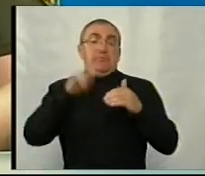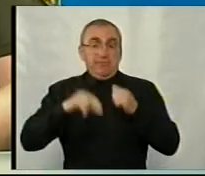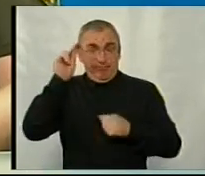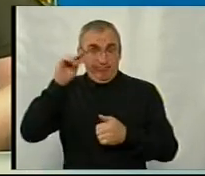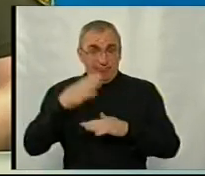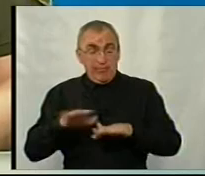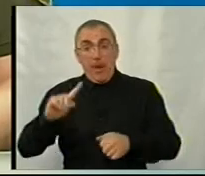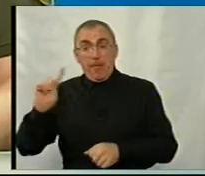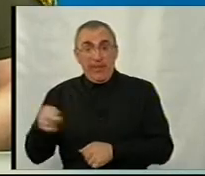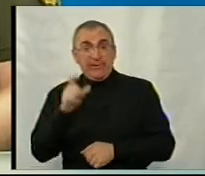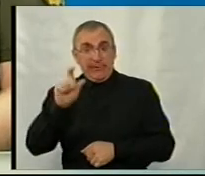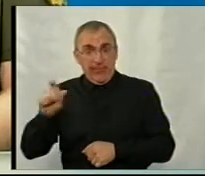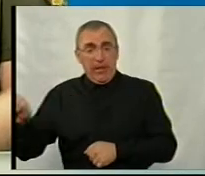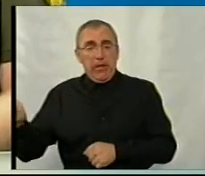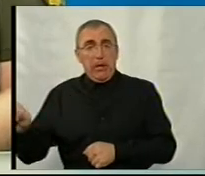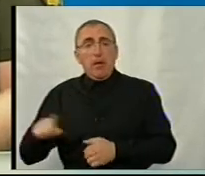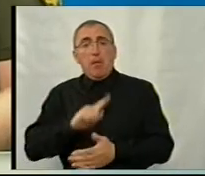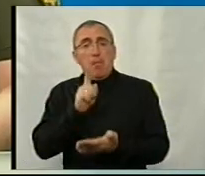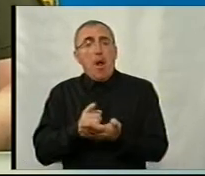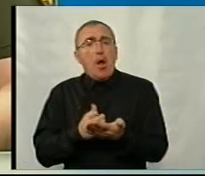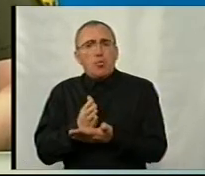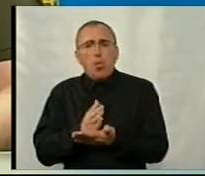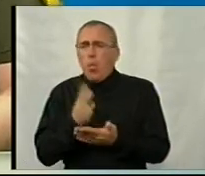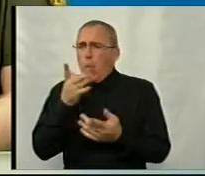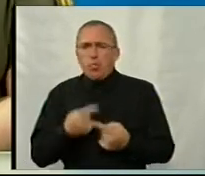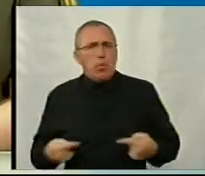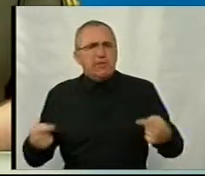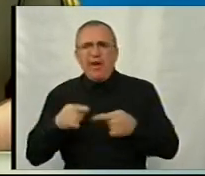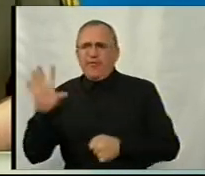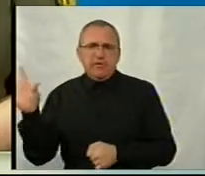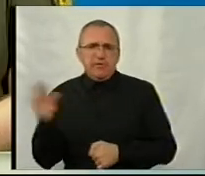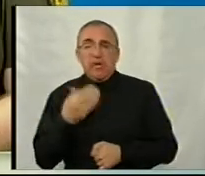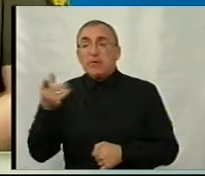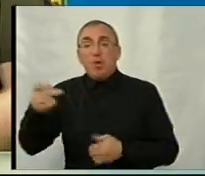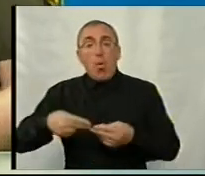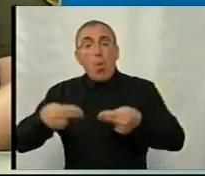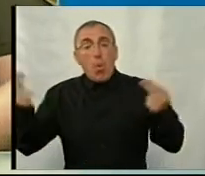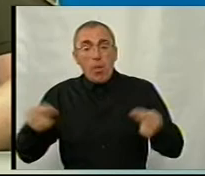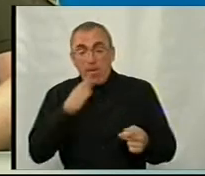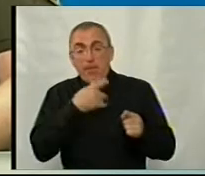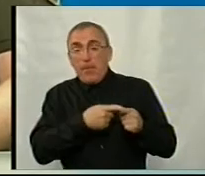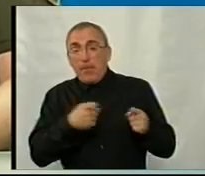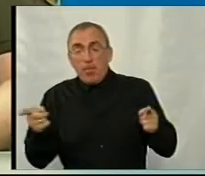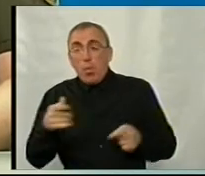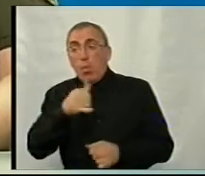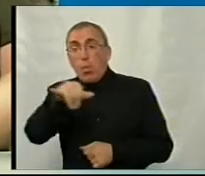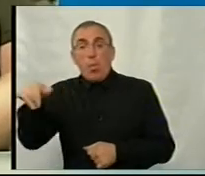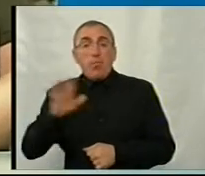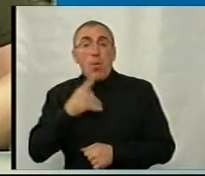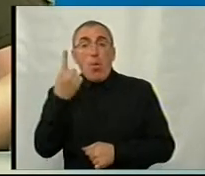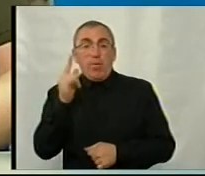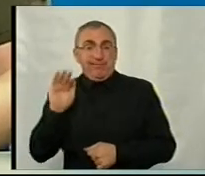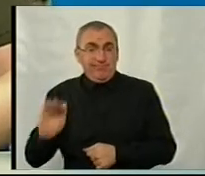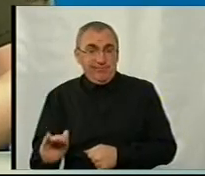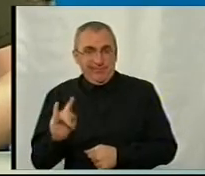призовники мають служити однозначно всі. Якщо вони одружилися за цей період, і в них була одна дитина,